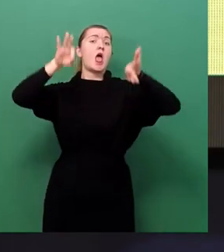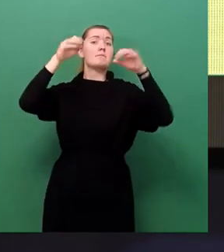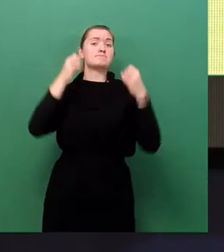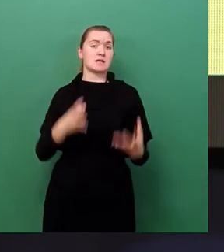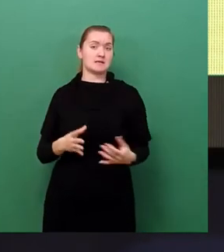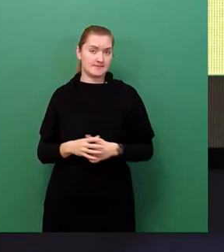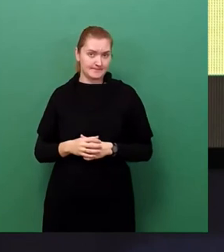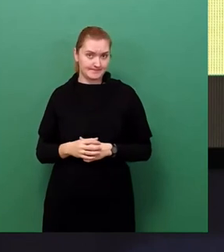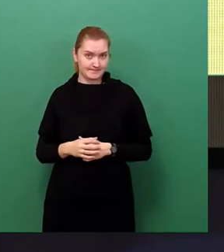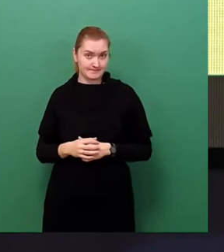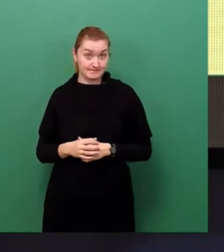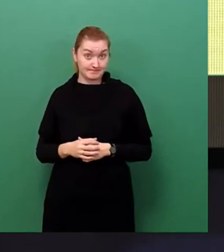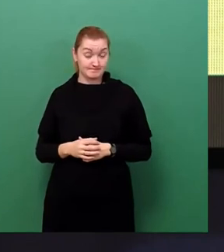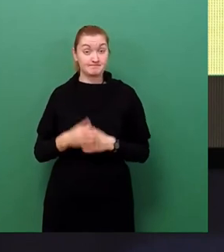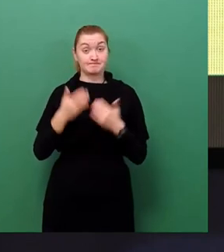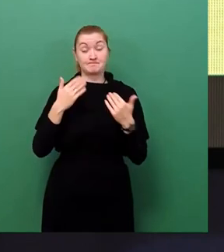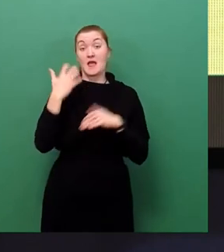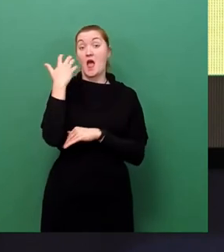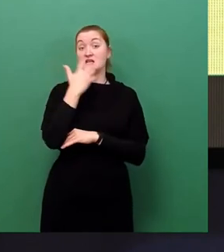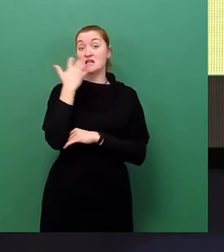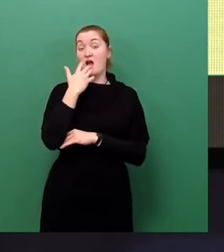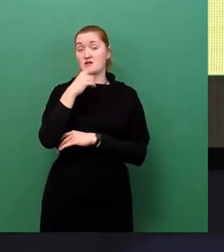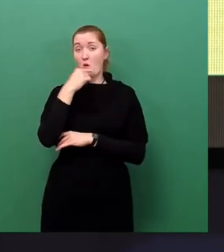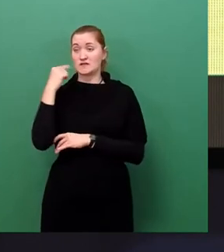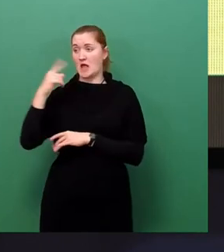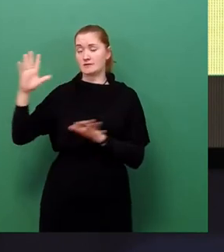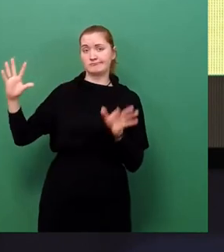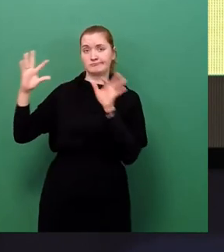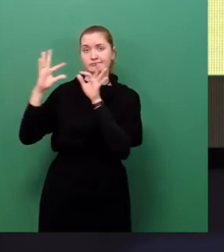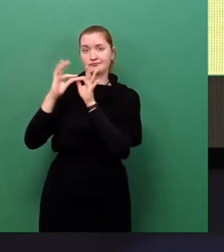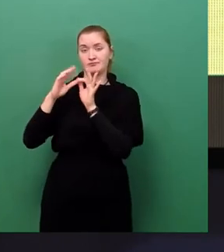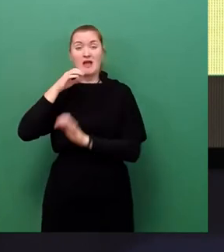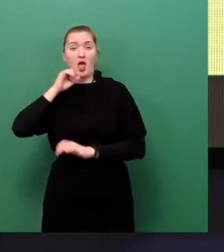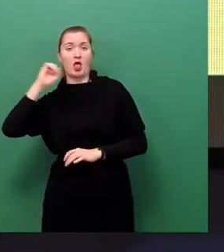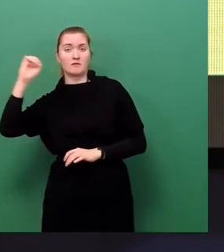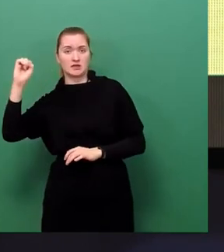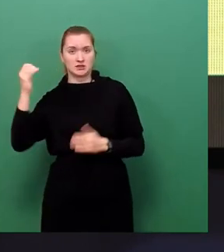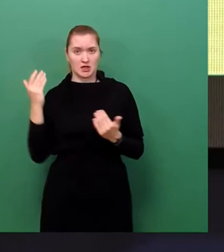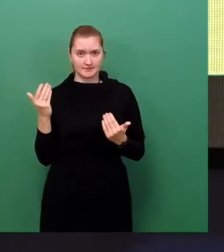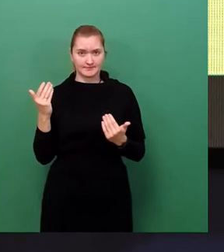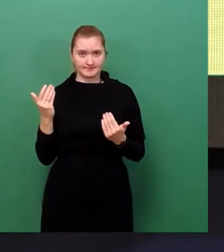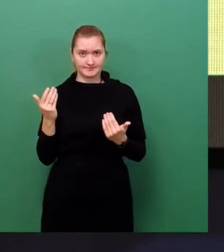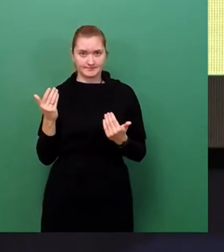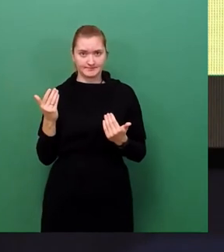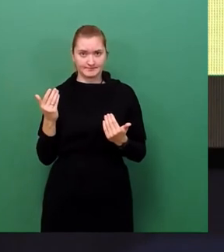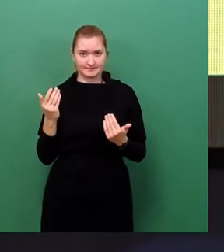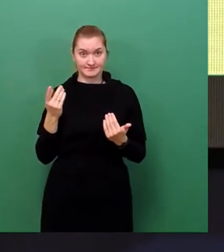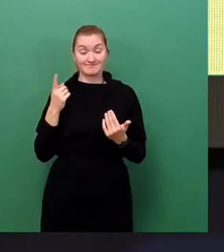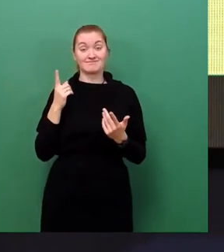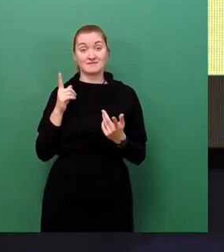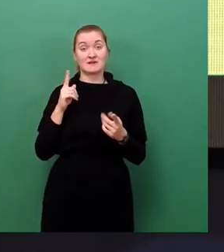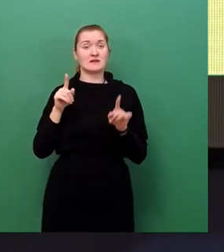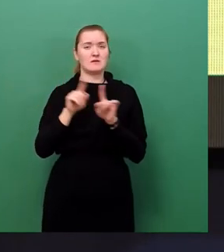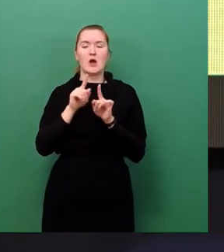bekämpfte Gasanbindung an Russland und damit weitere Abhängigkeiten an die restlichen Energielieferanten ist ebenfalls ein falsches